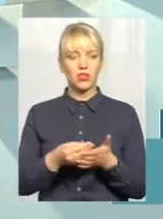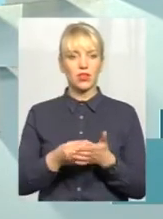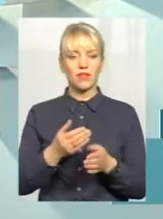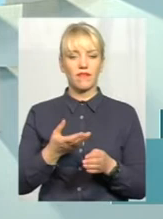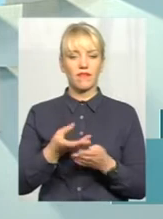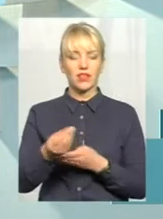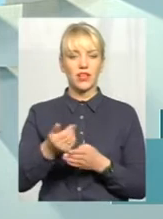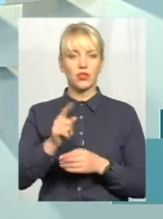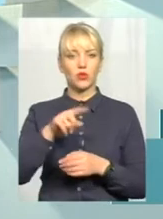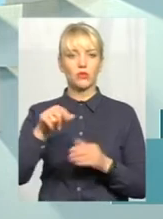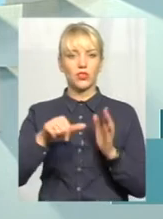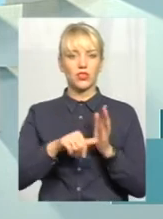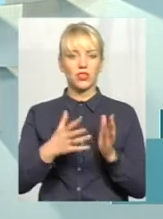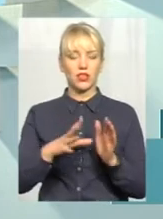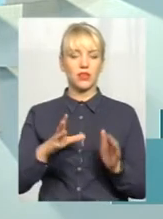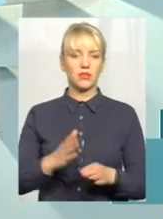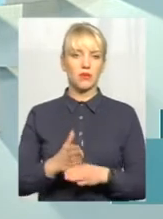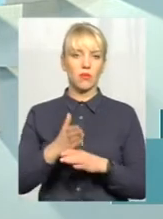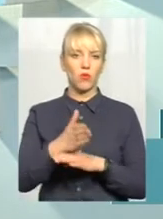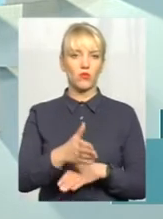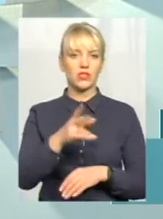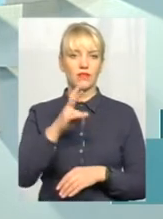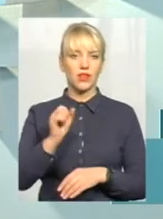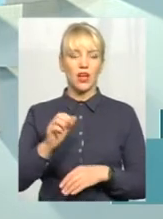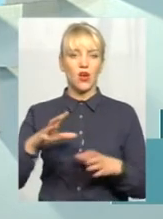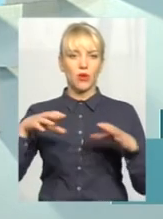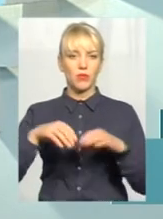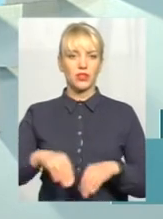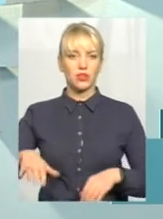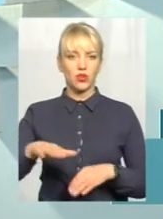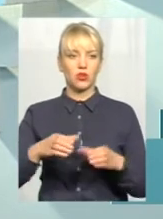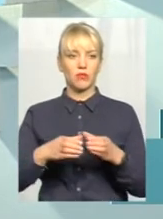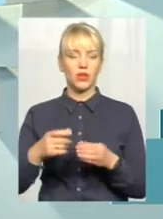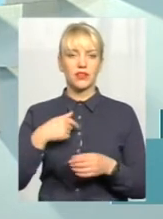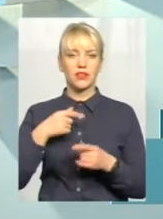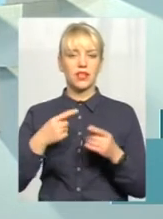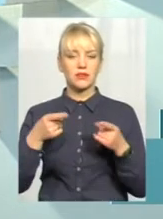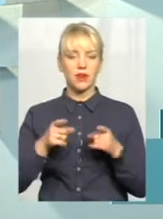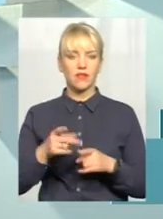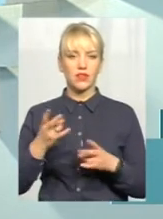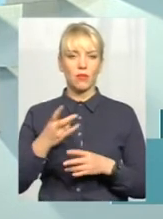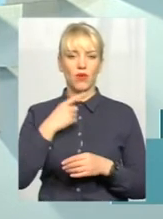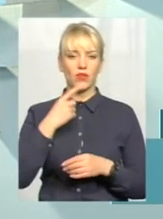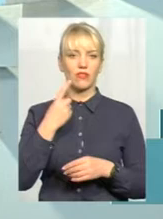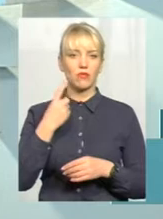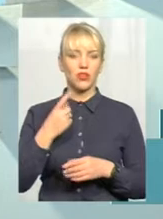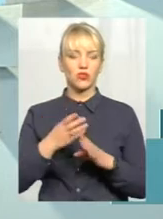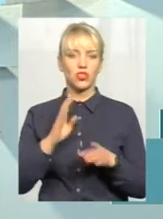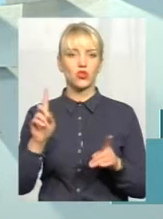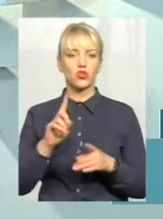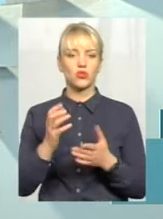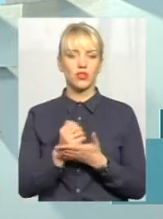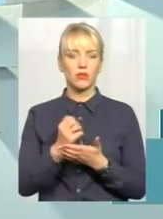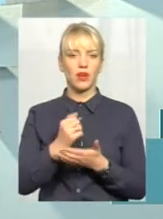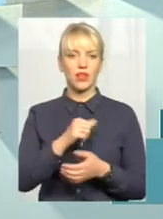спрямовується безпосередньо об'єднаним територіальним громадам. Загалом, насправді, я завжди кажу, що говорити треба в першу чергу про те, що заробляє громада сама. То, що